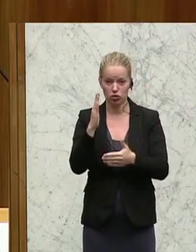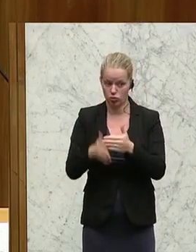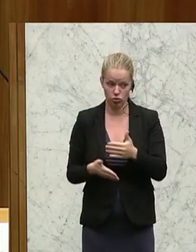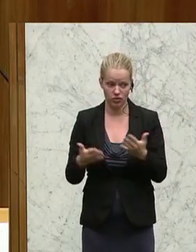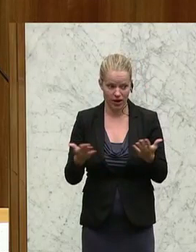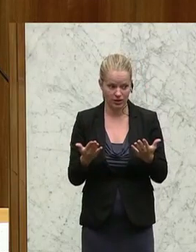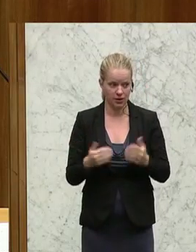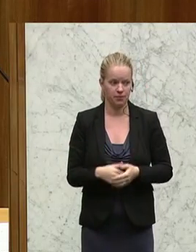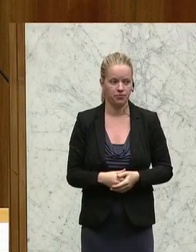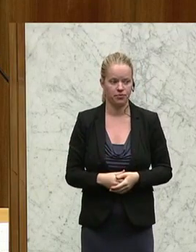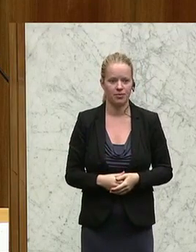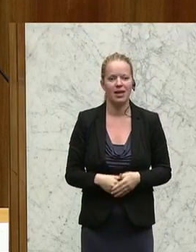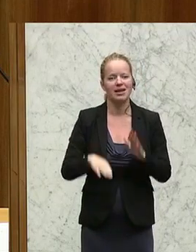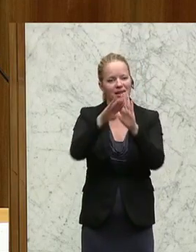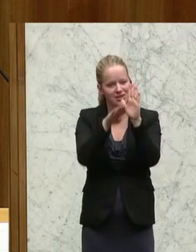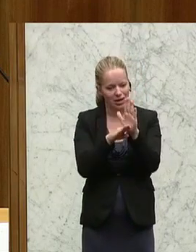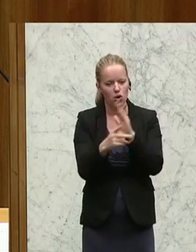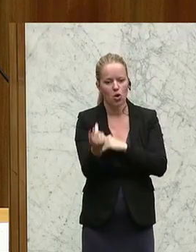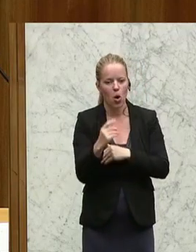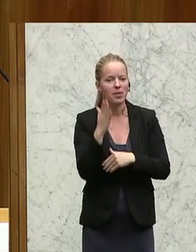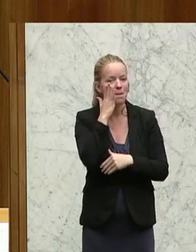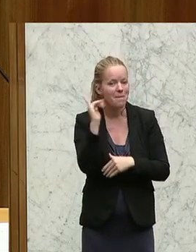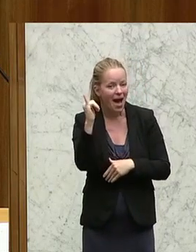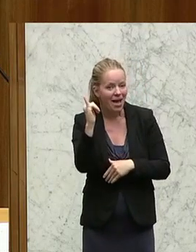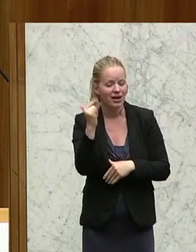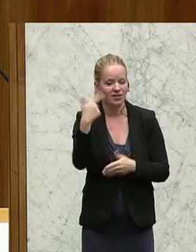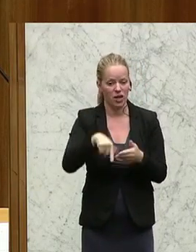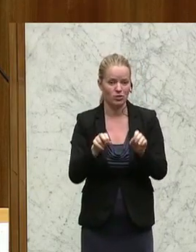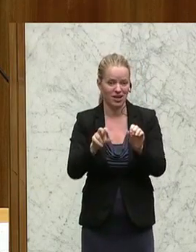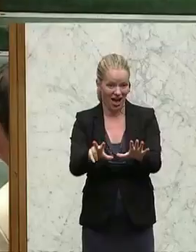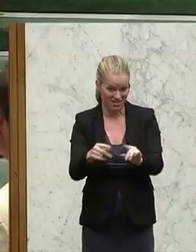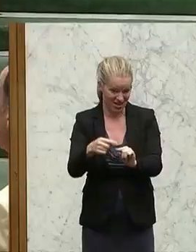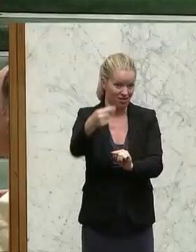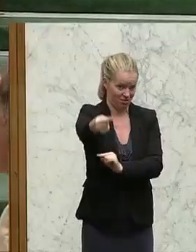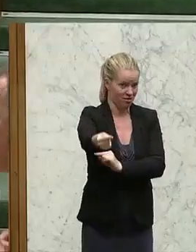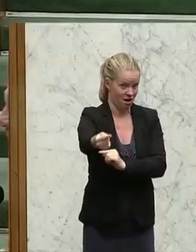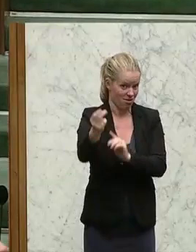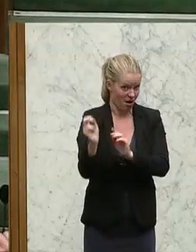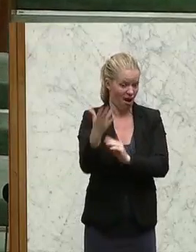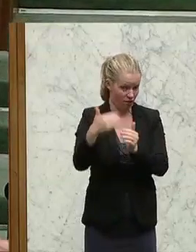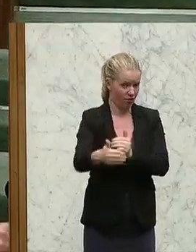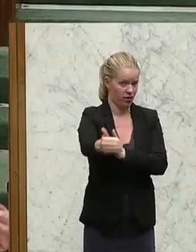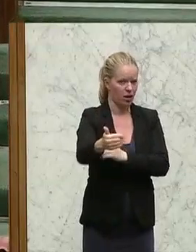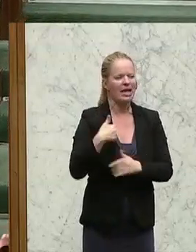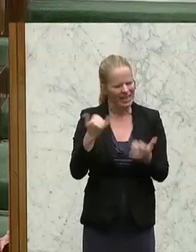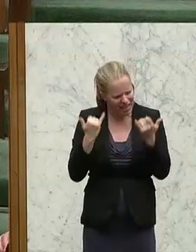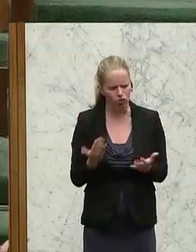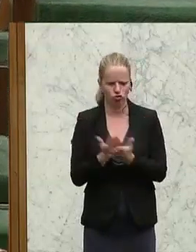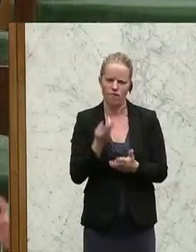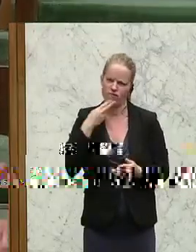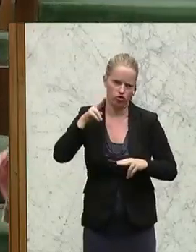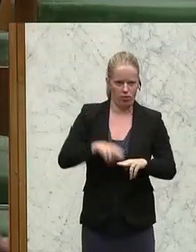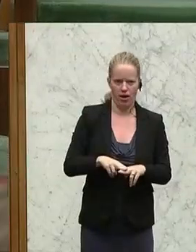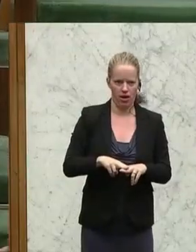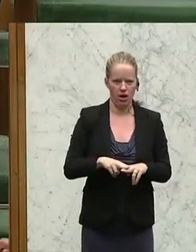Das Gesetz tritt im Mai 2018 in Kraft. Ich verspreche Ihnen jetzt schon und ich hoffe darauf, es gibt Neuwahlen.